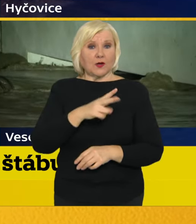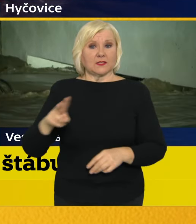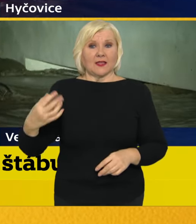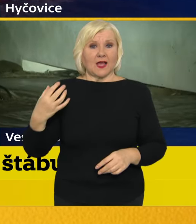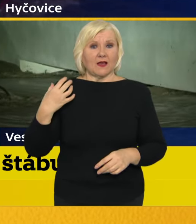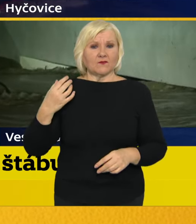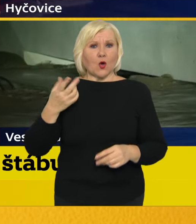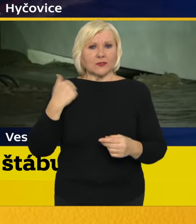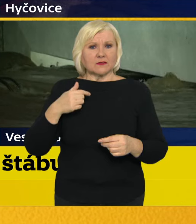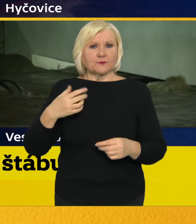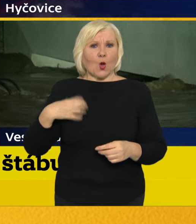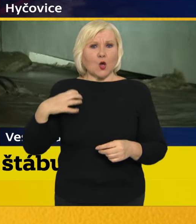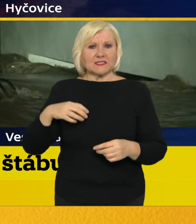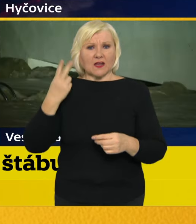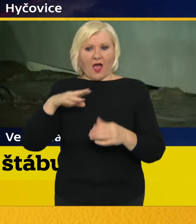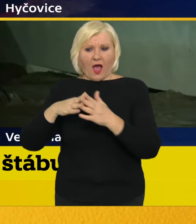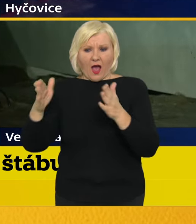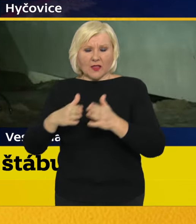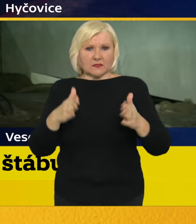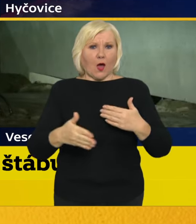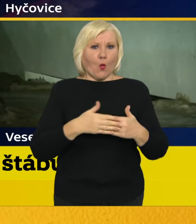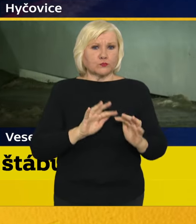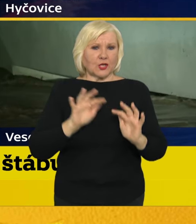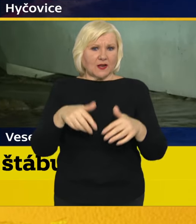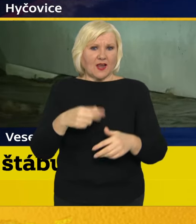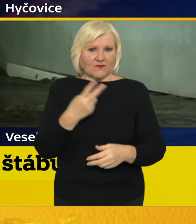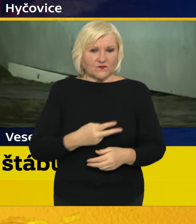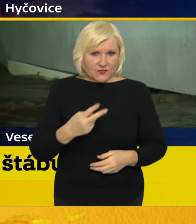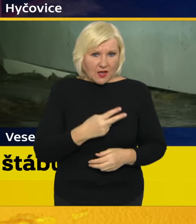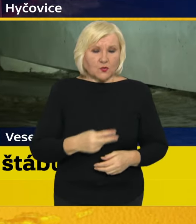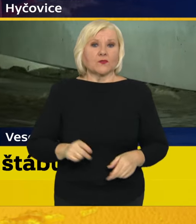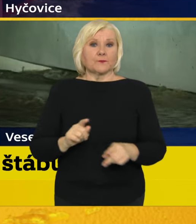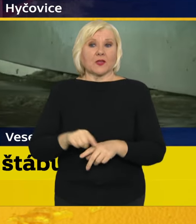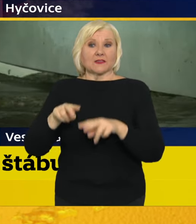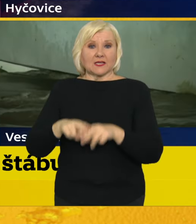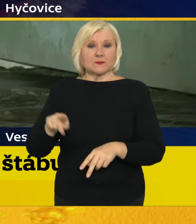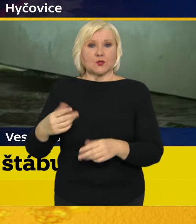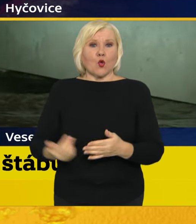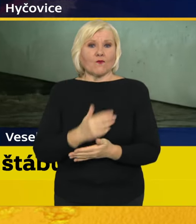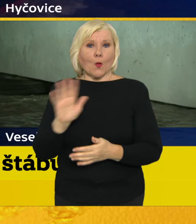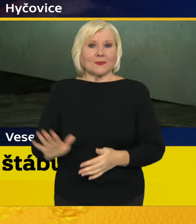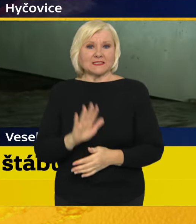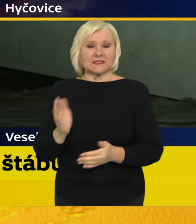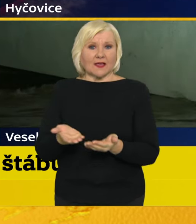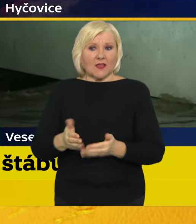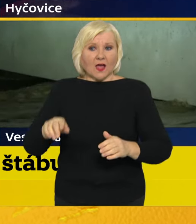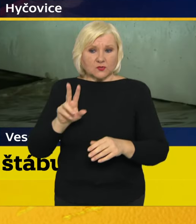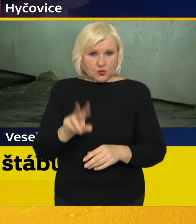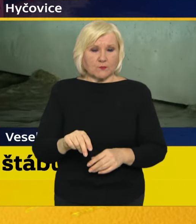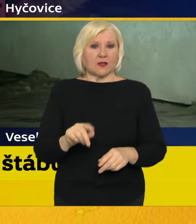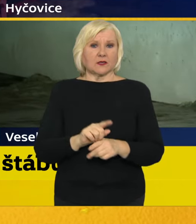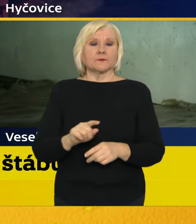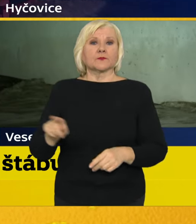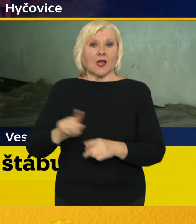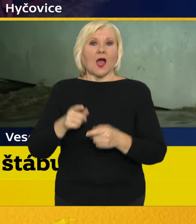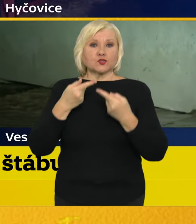pod Vranovskou přehradou. Zbytek transformuje na novom lidských nádržích. Současně dál směrem na Slovensku jsme otevřeli stavidla